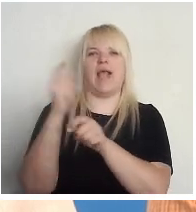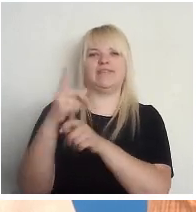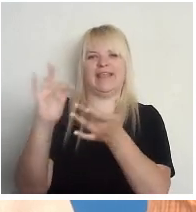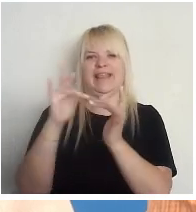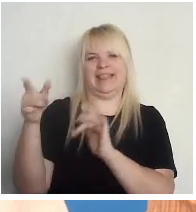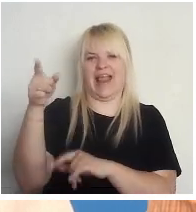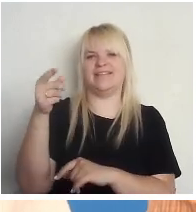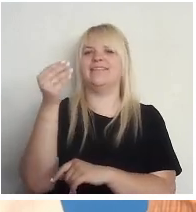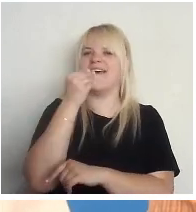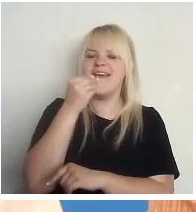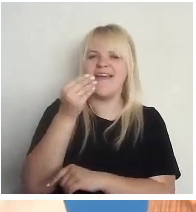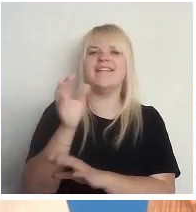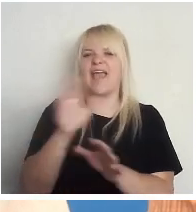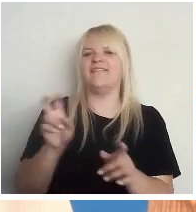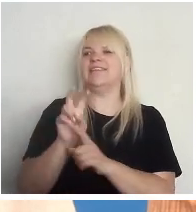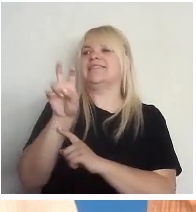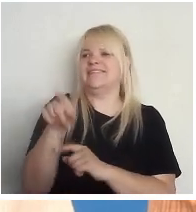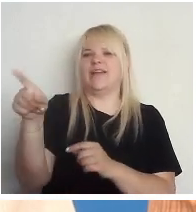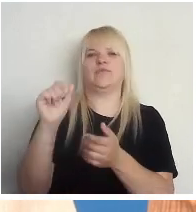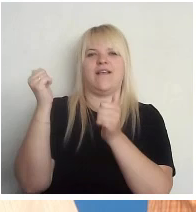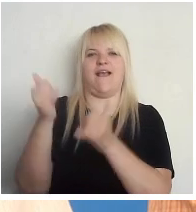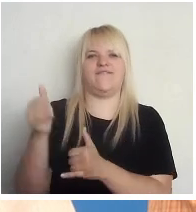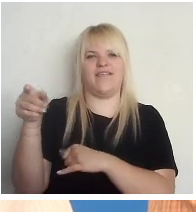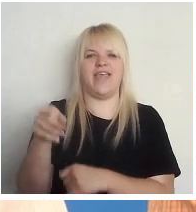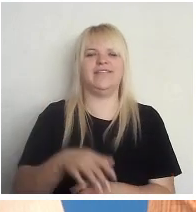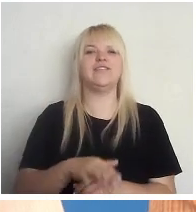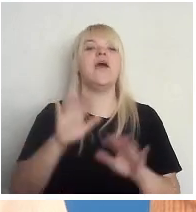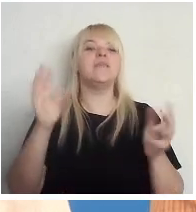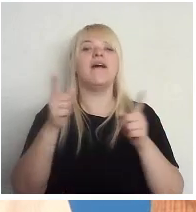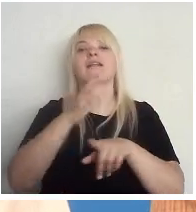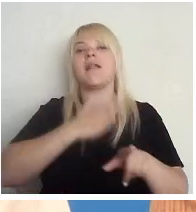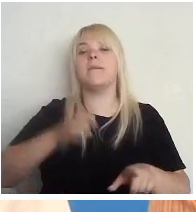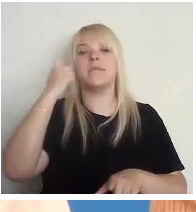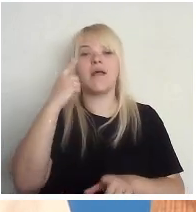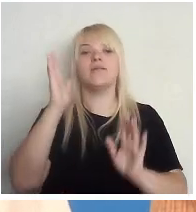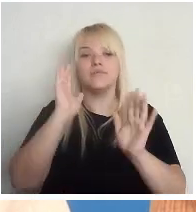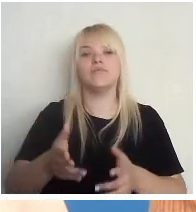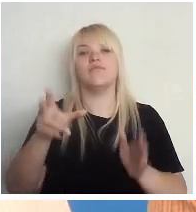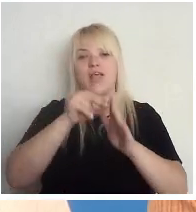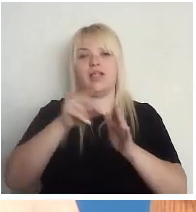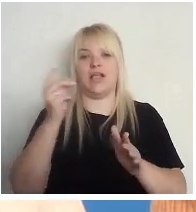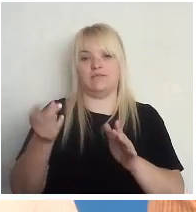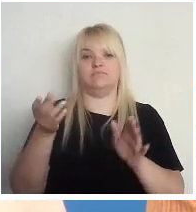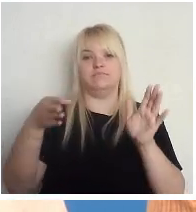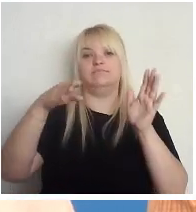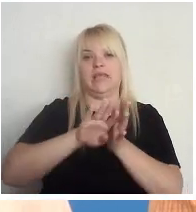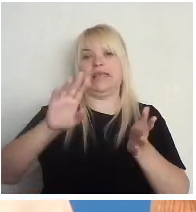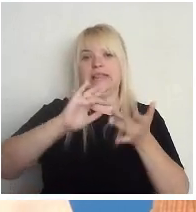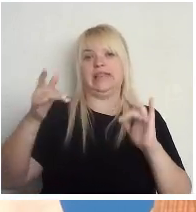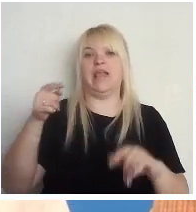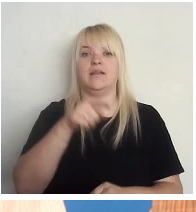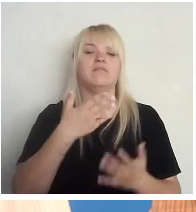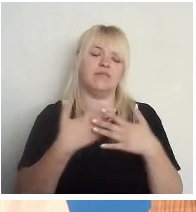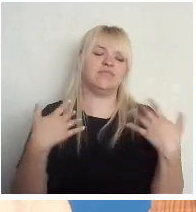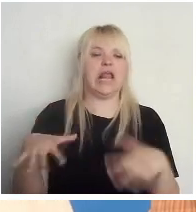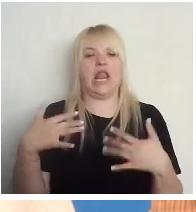ēdienu, ne aiziet uz šo kafēnīcu, tad arī mēs labprāt vēlētu internetā. Nu, ja gatījumā mums ir slinkums,